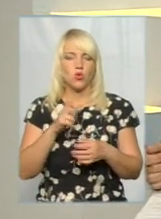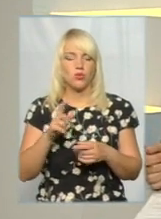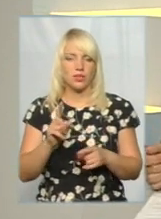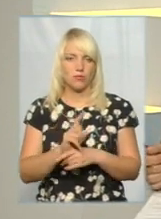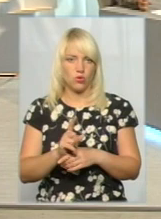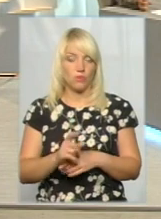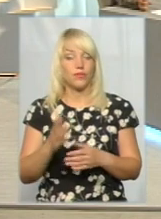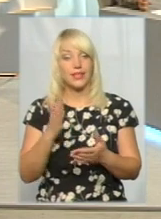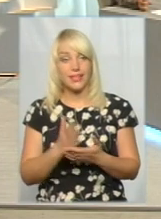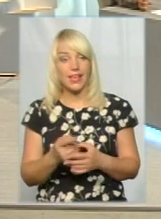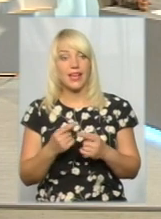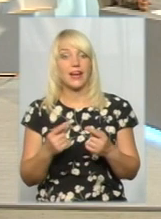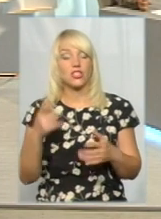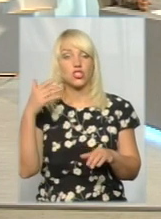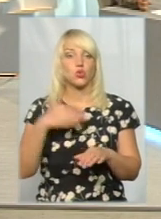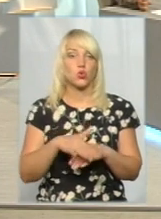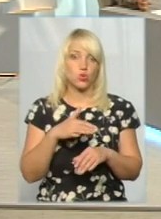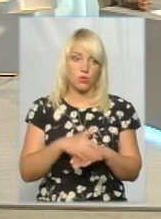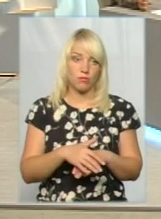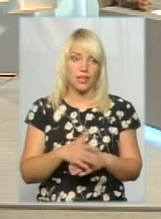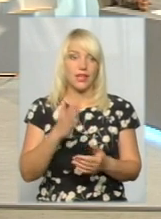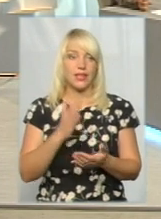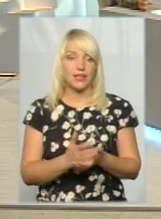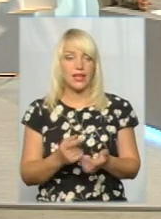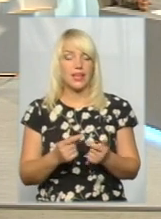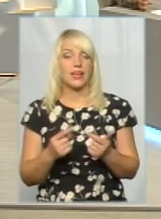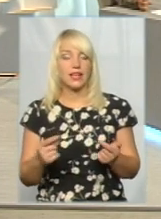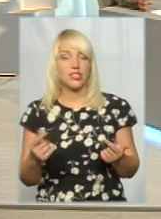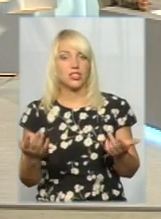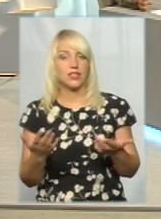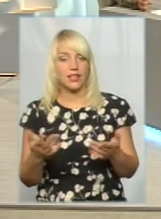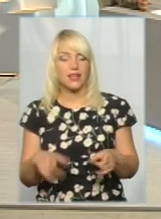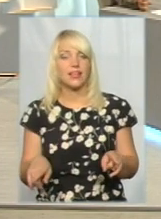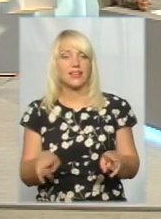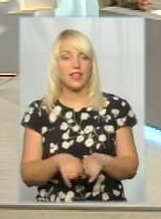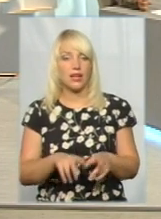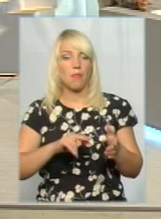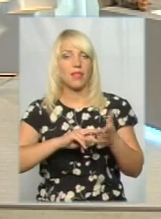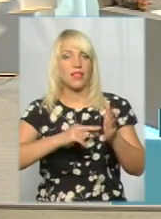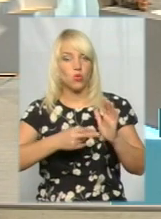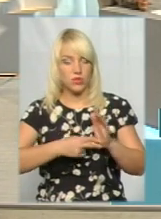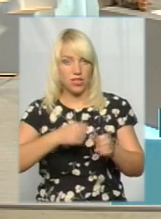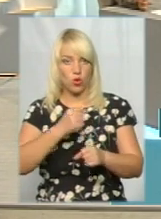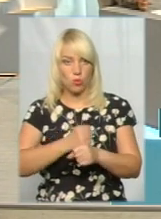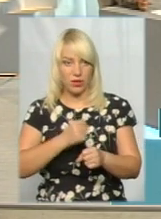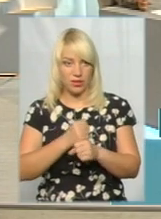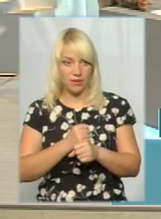є речі зрозумілі, речі, які і так плануються робитися.